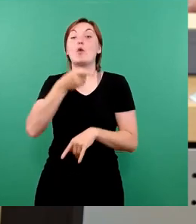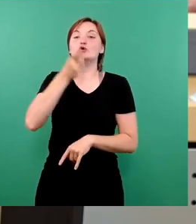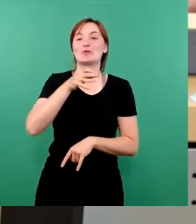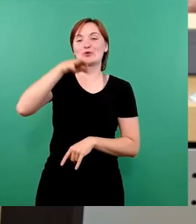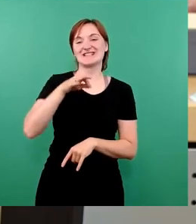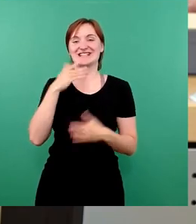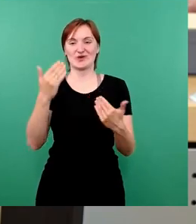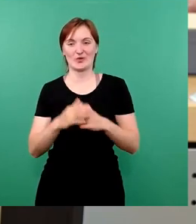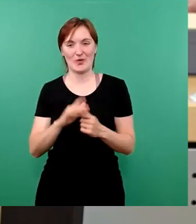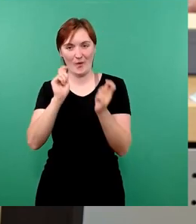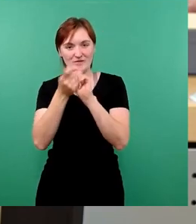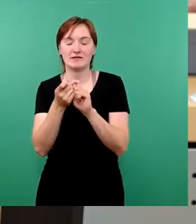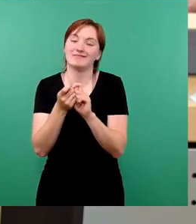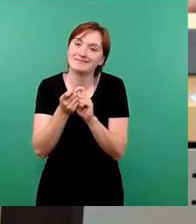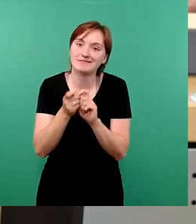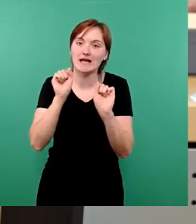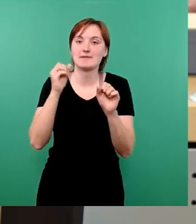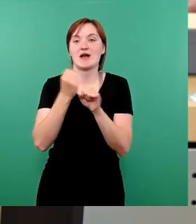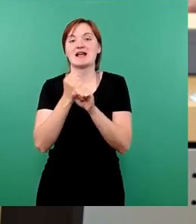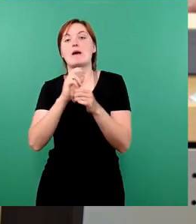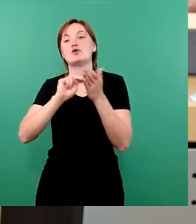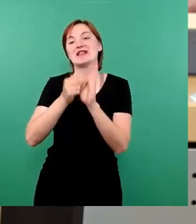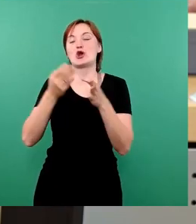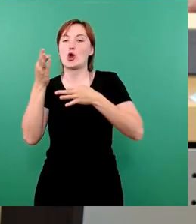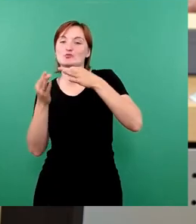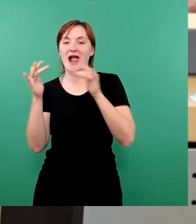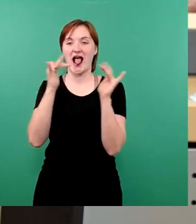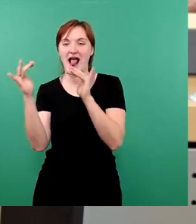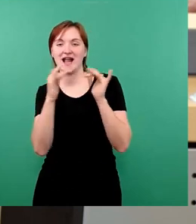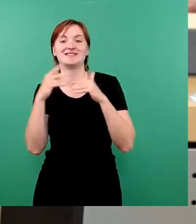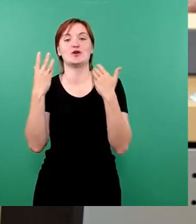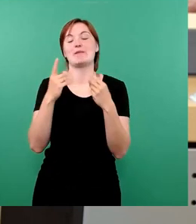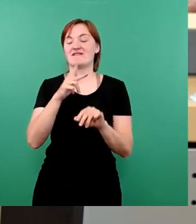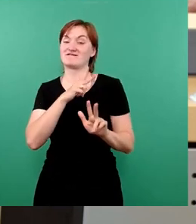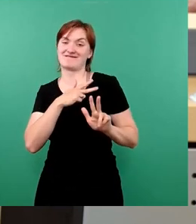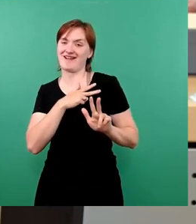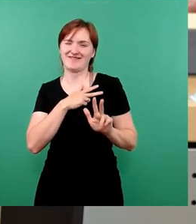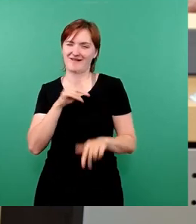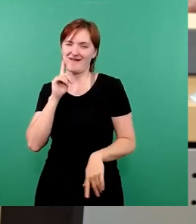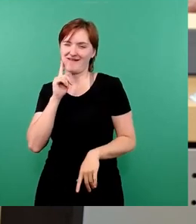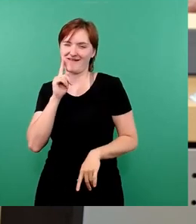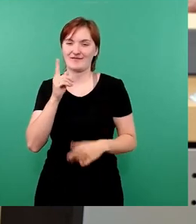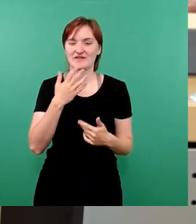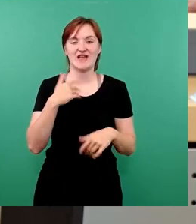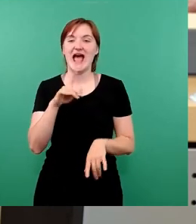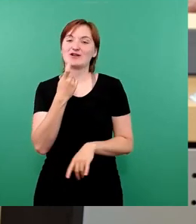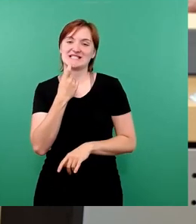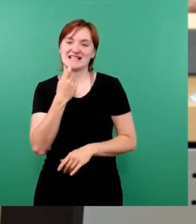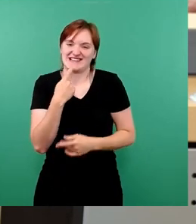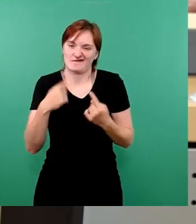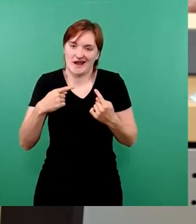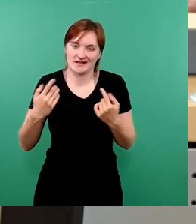Okay, kann man machen, ist politisches Spiel, aber ist eigentlich auch nicht besonders ehrlich und auch nicht besonders sachlich. Ich kann da nur sagen,